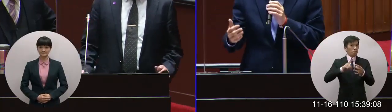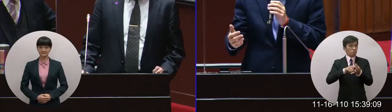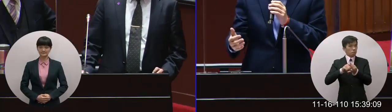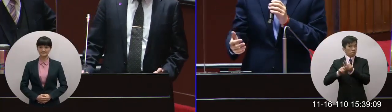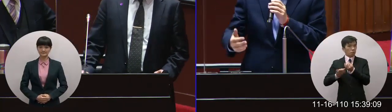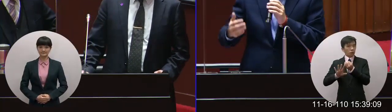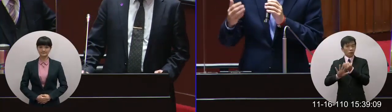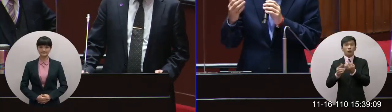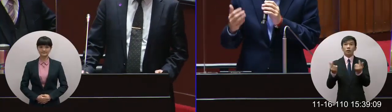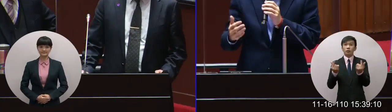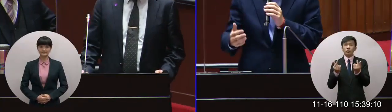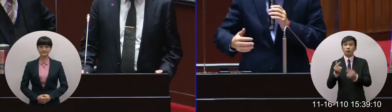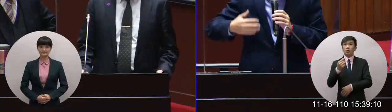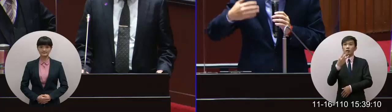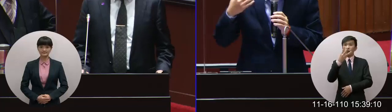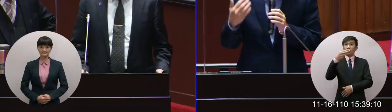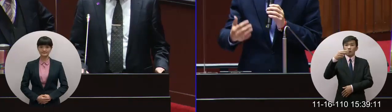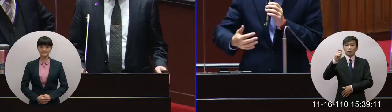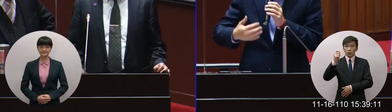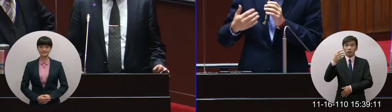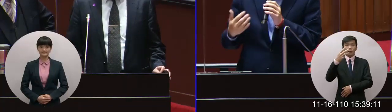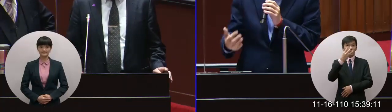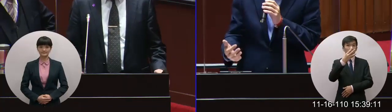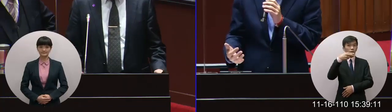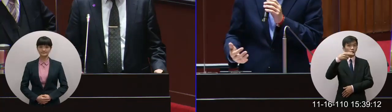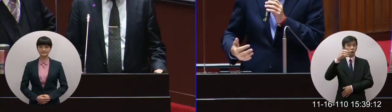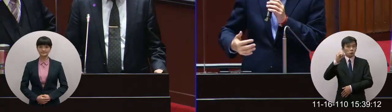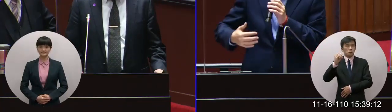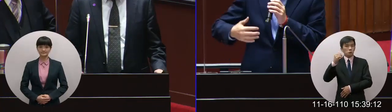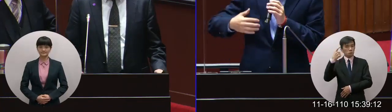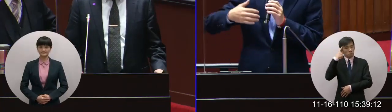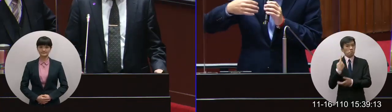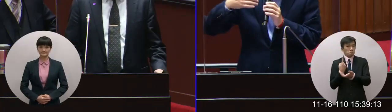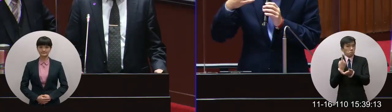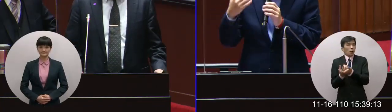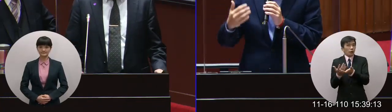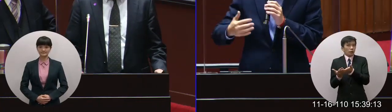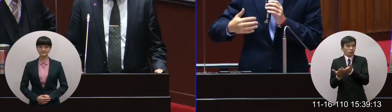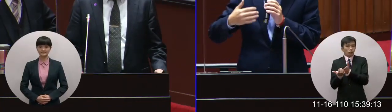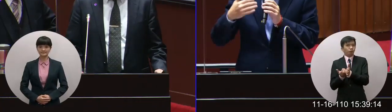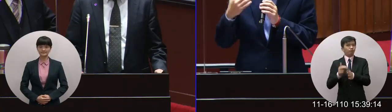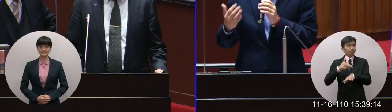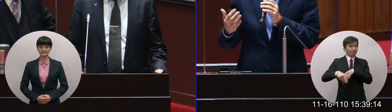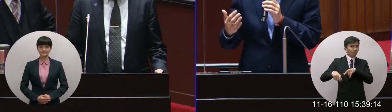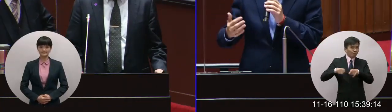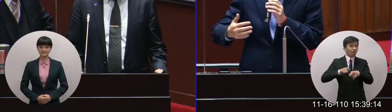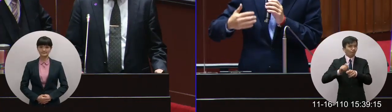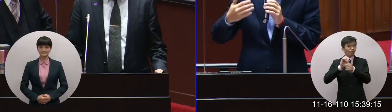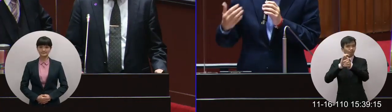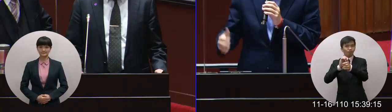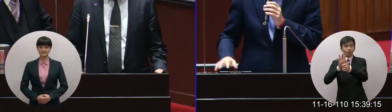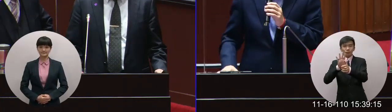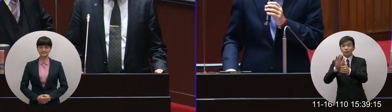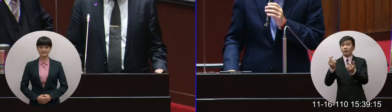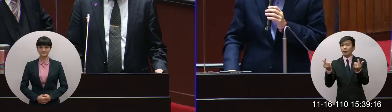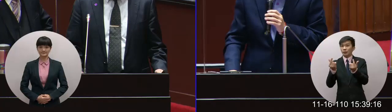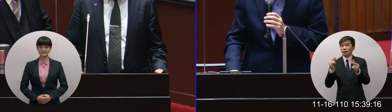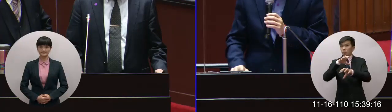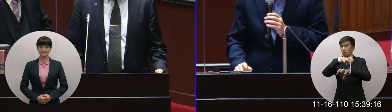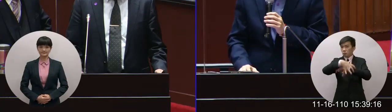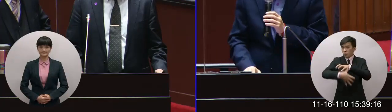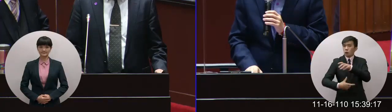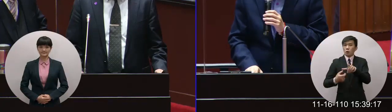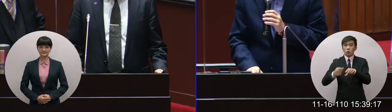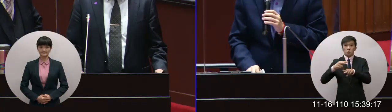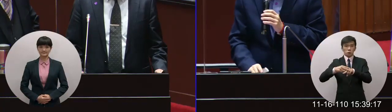WA我們有提出我們很多一個想法我們願意在社會的公衛國際的公衛做